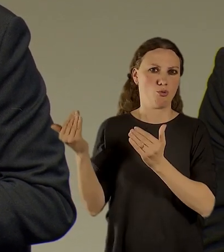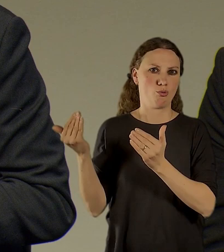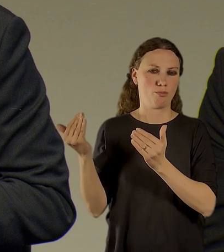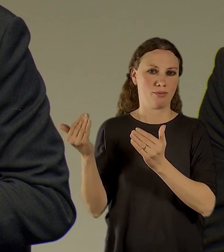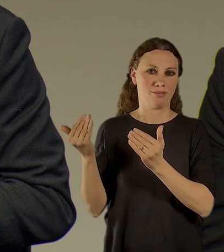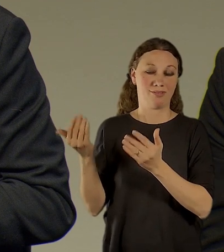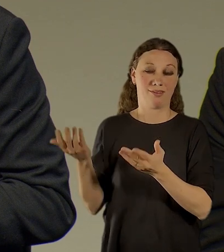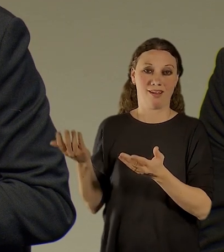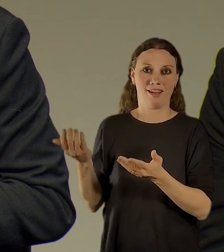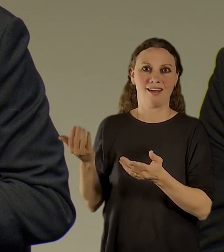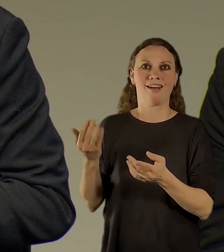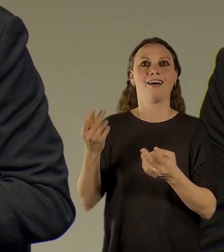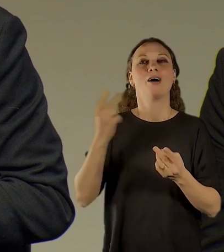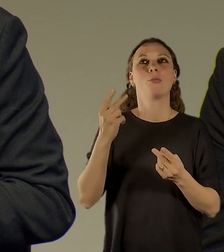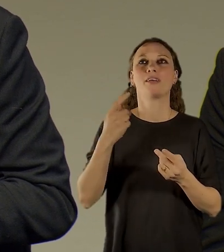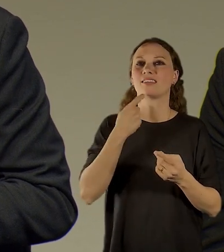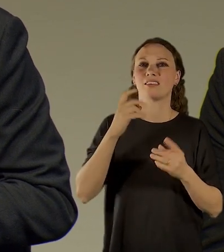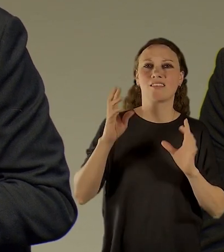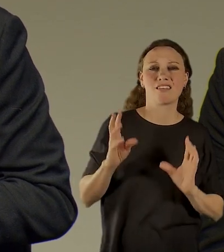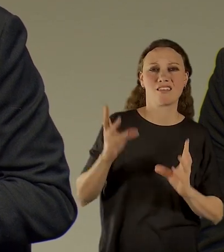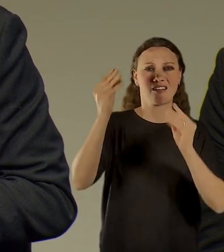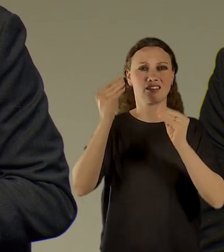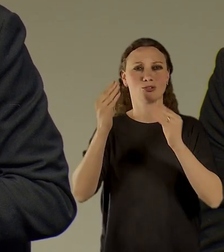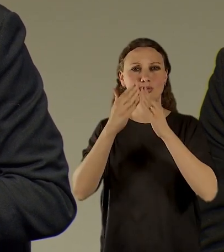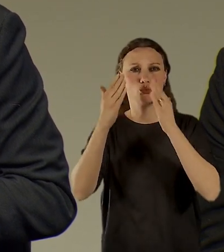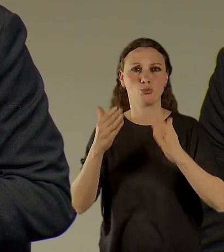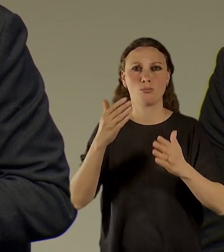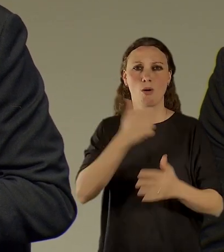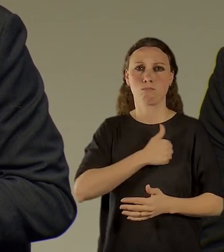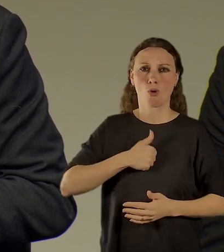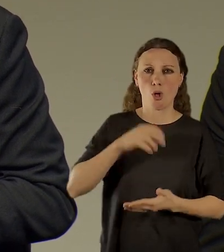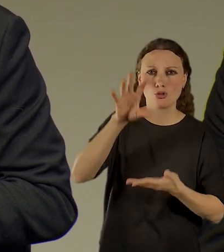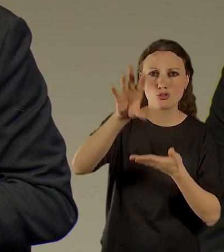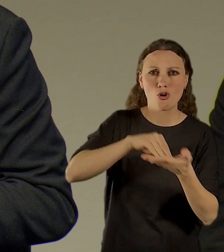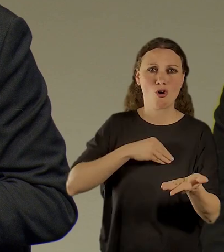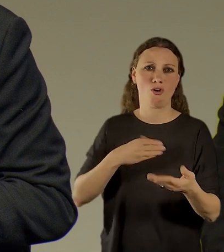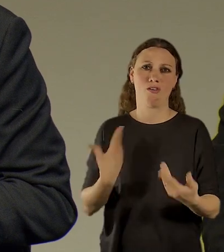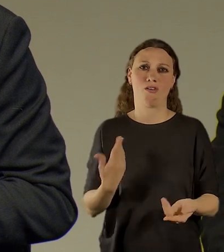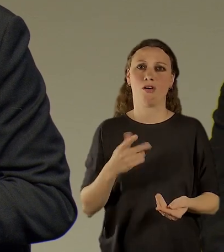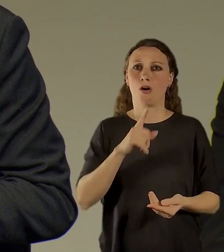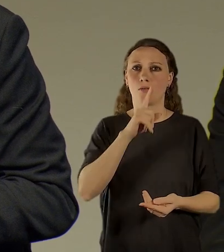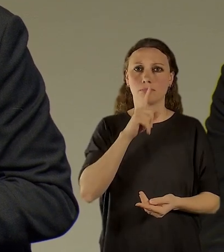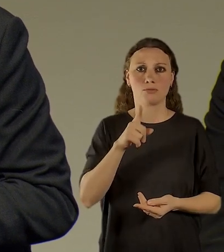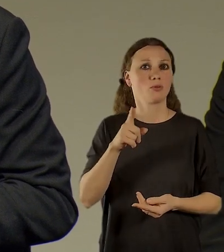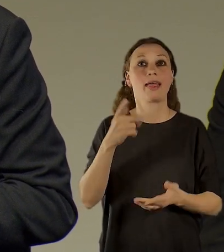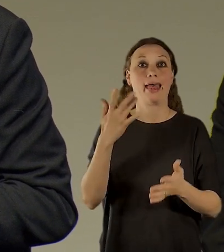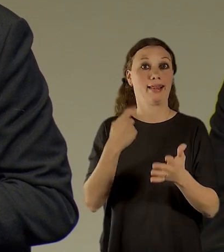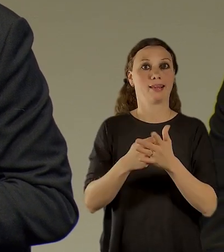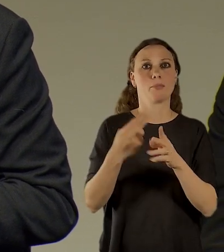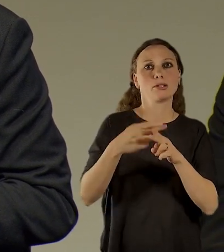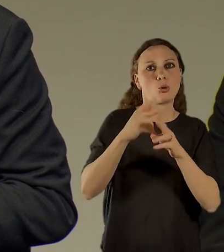stavbami a krásnými architektonickými z kvosty z Polska, kde vznikají skutečně nikoli přestavbou